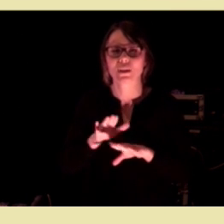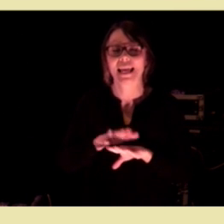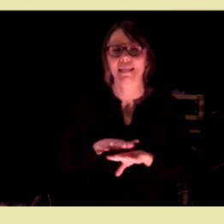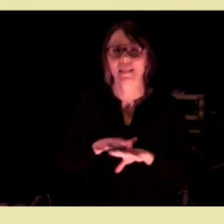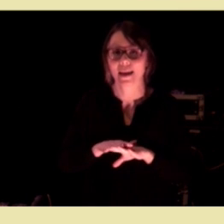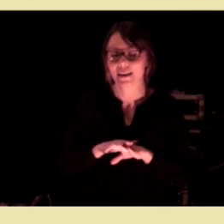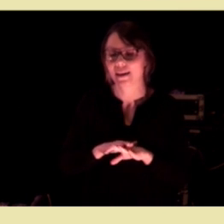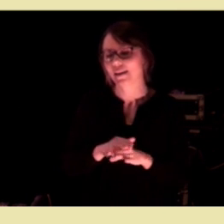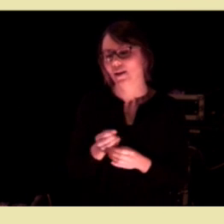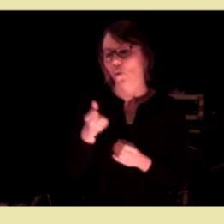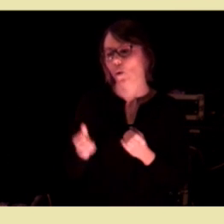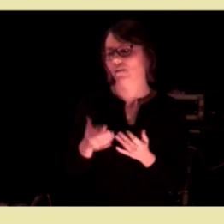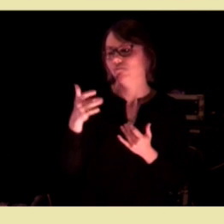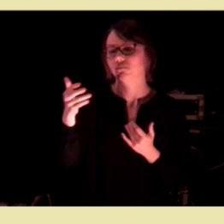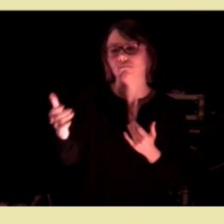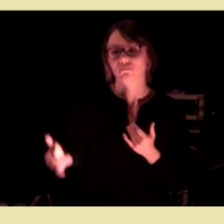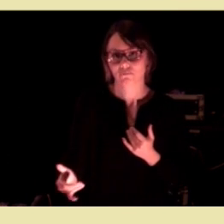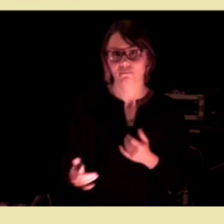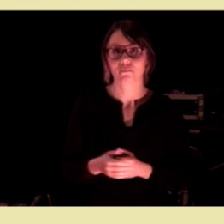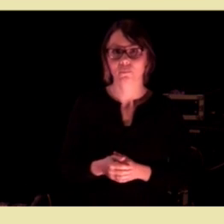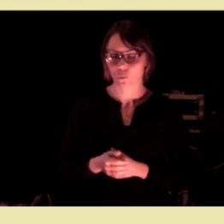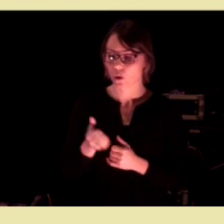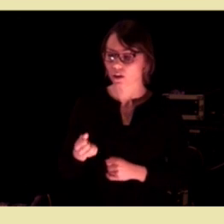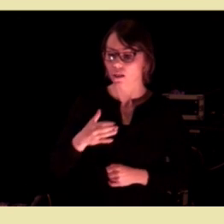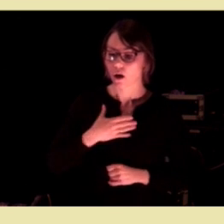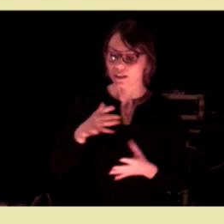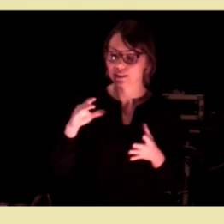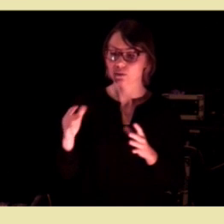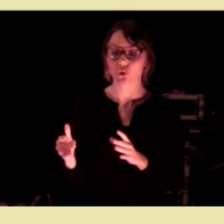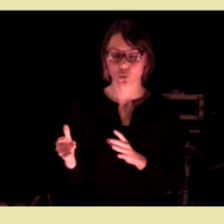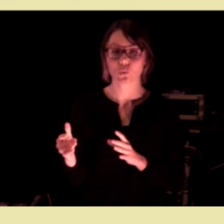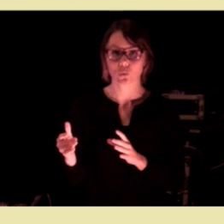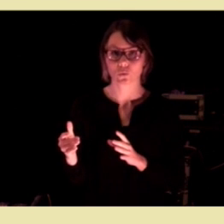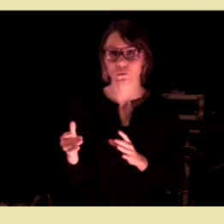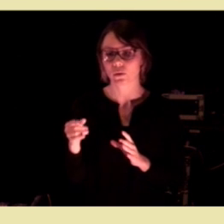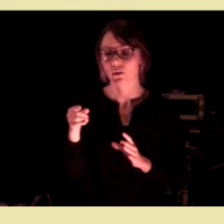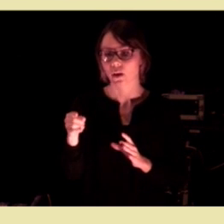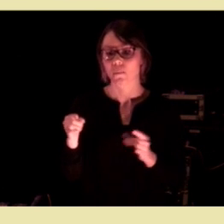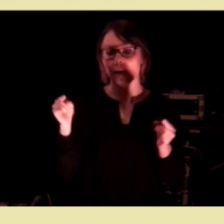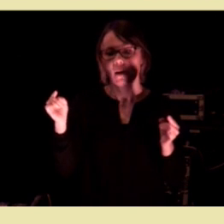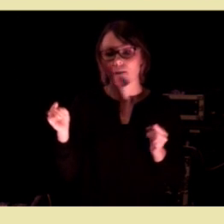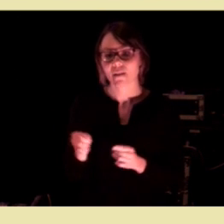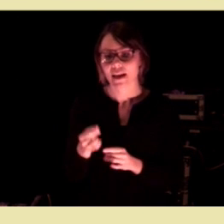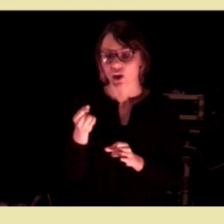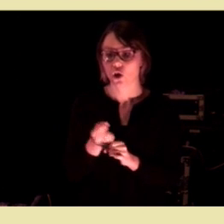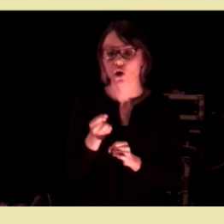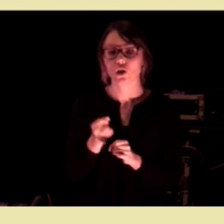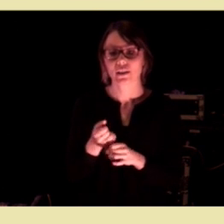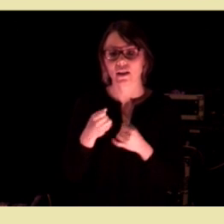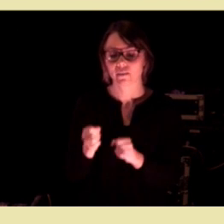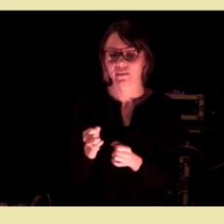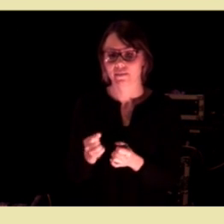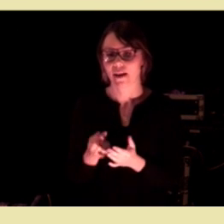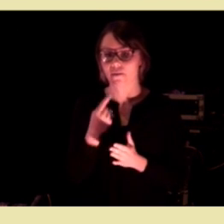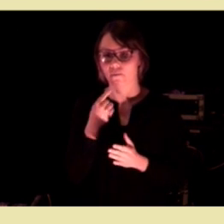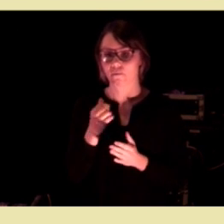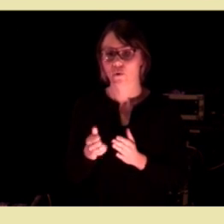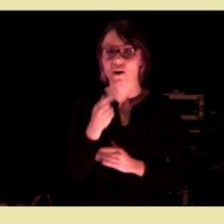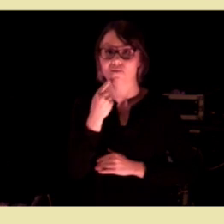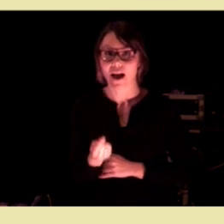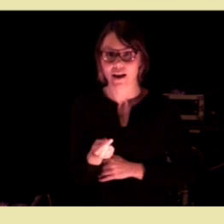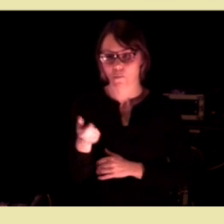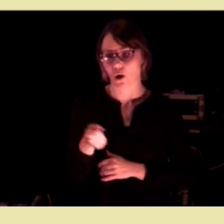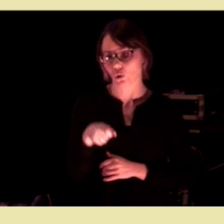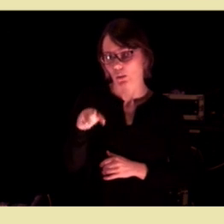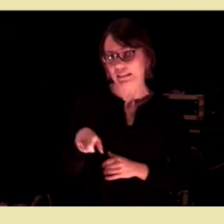i tiårene som kommer, og det skal vi ha i en situasjon hvor det blir færre yrkesaktive bak hver pensjonist.